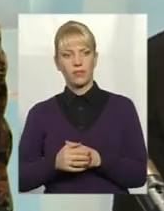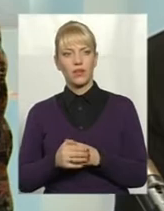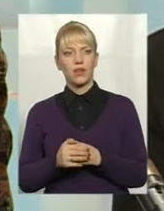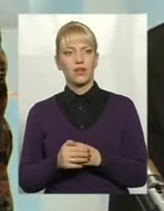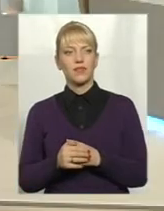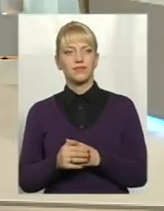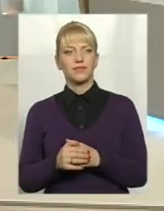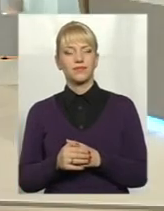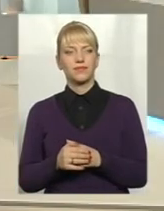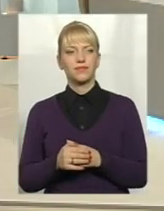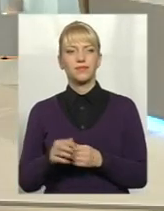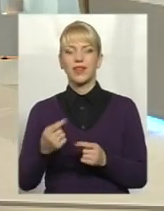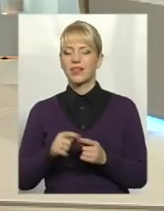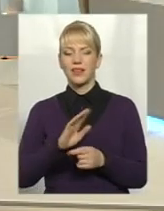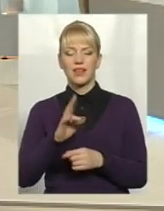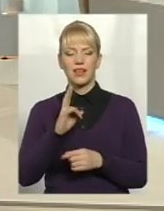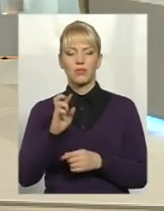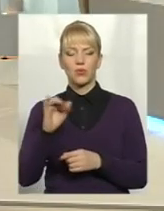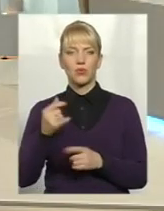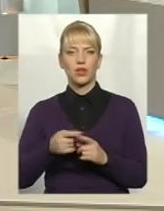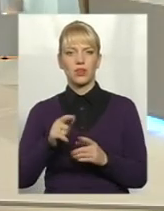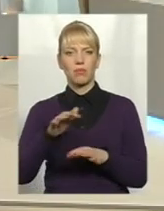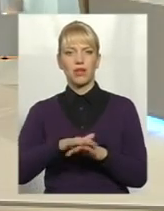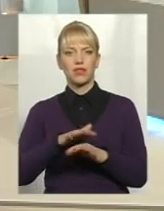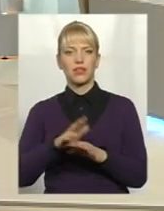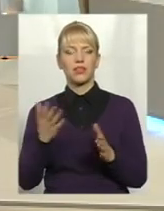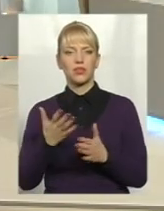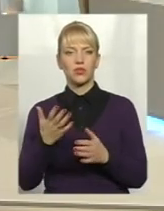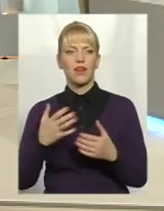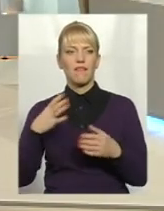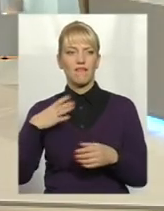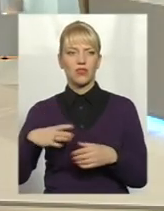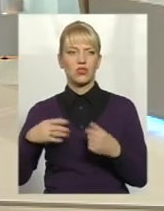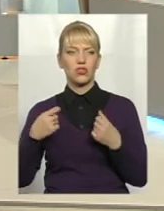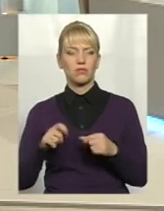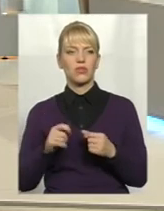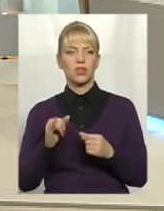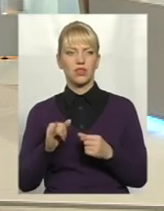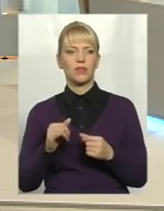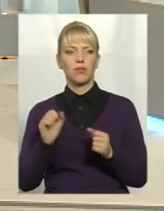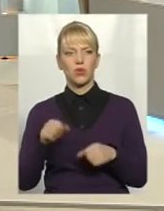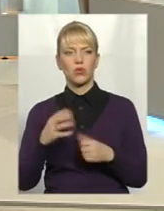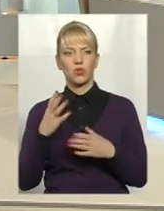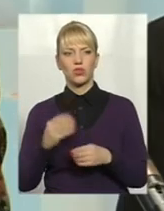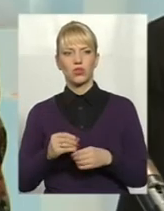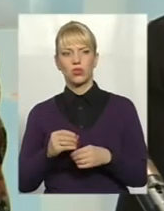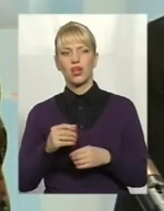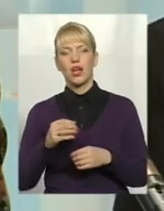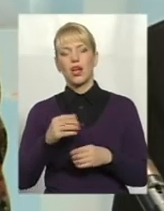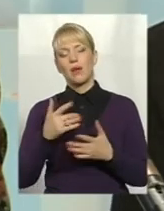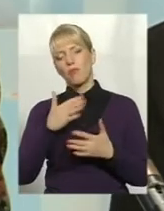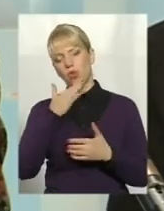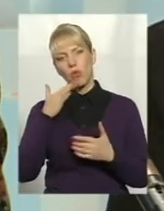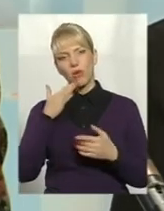Єто НБУ, це просто банки, які маємо продавати ці дінги. Могу б ще багато таких